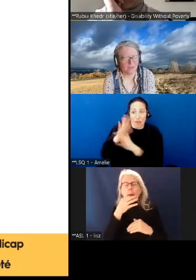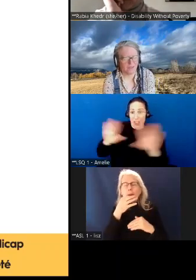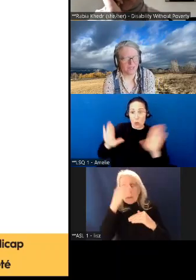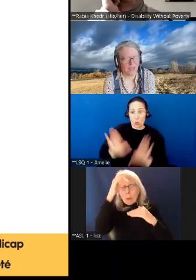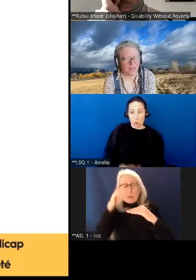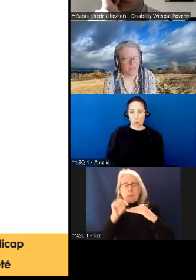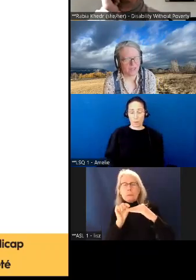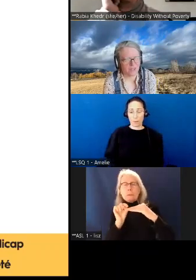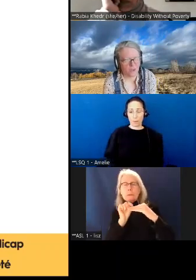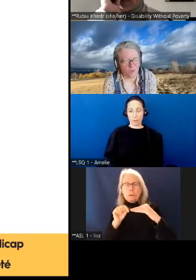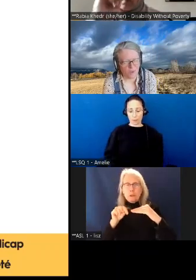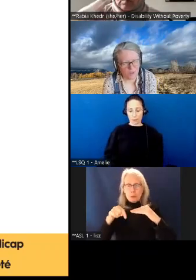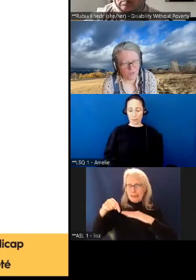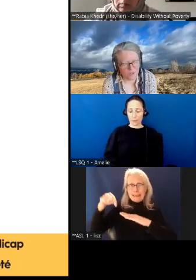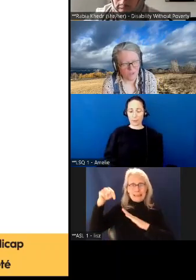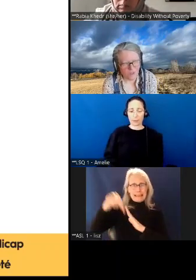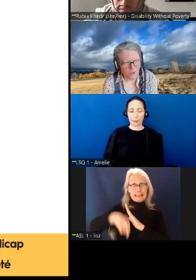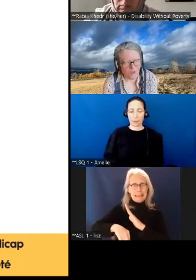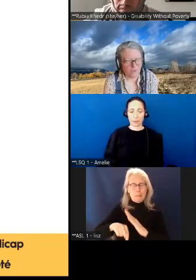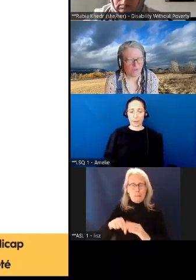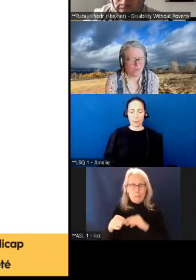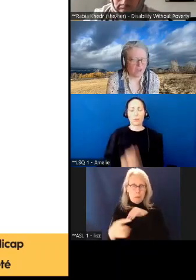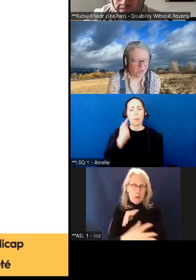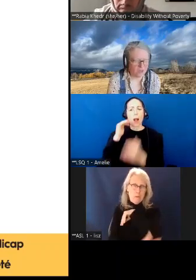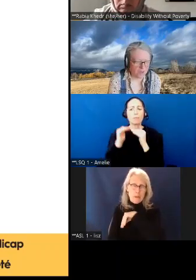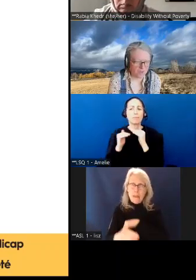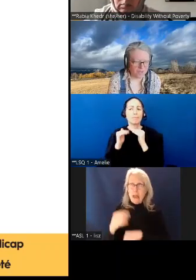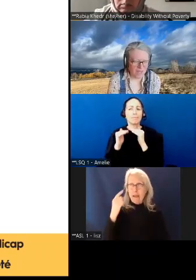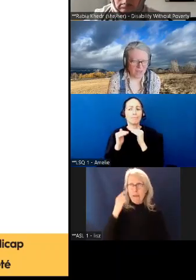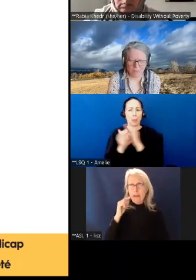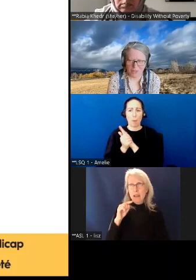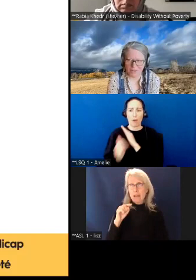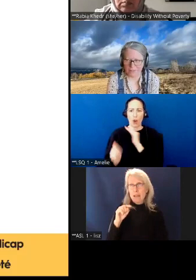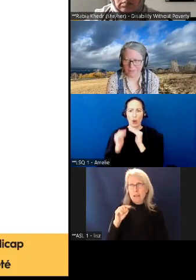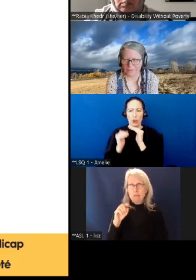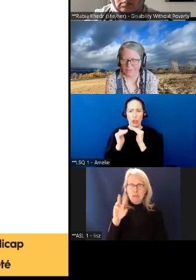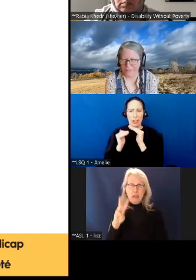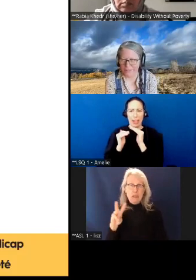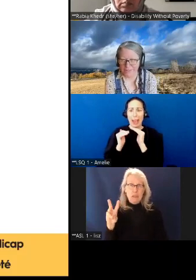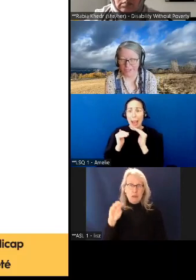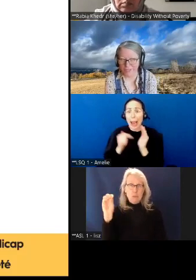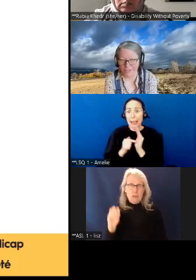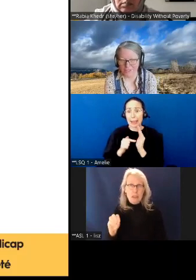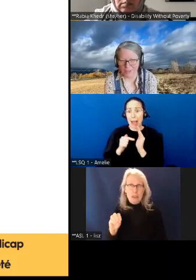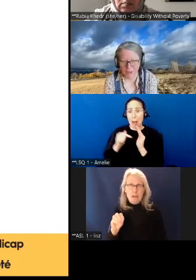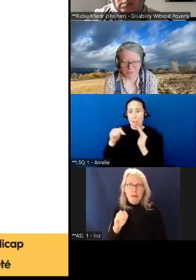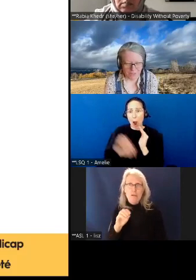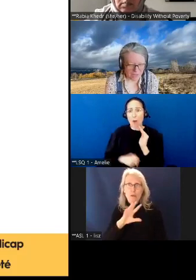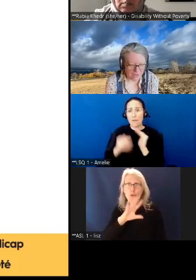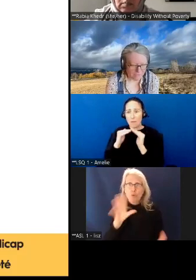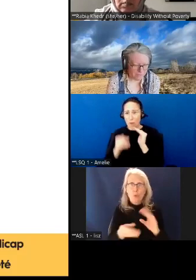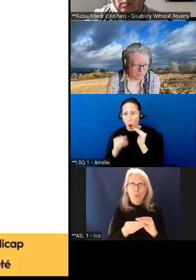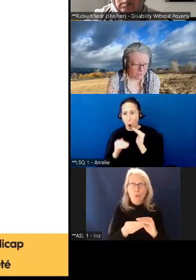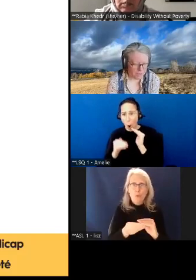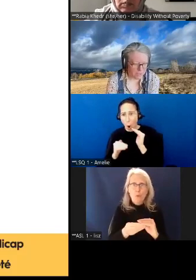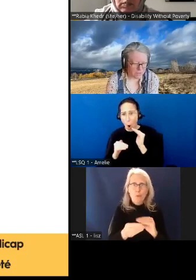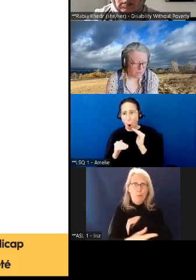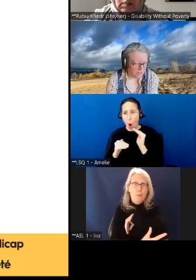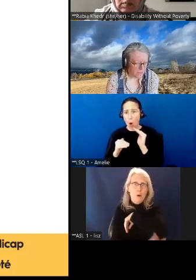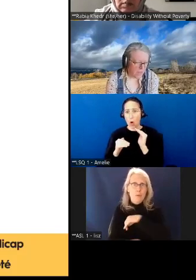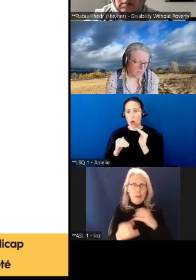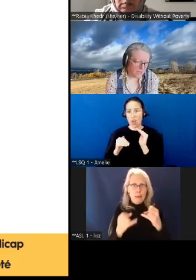je crois que le seuil de la pauvreté profonde est deux tiers du seuil de la pauvreté